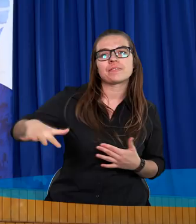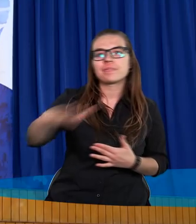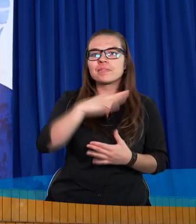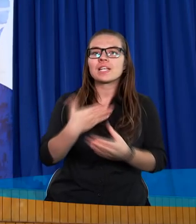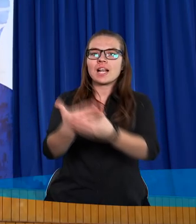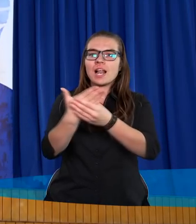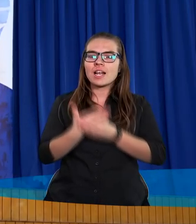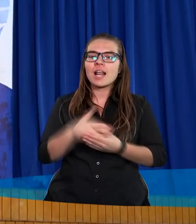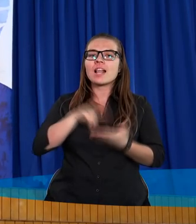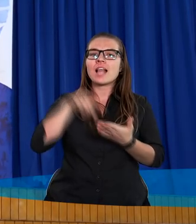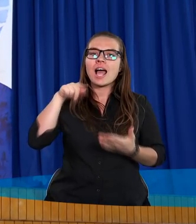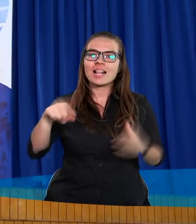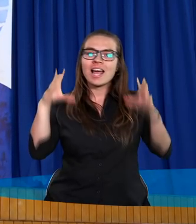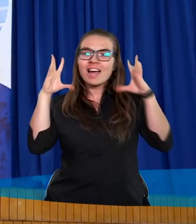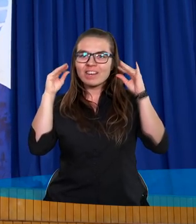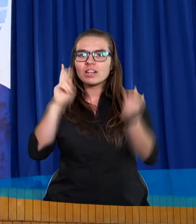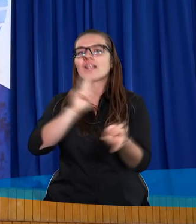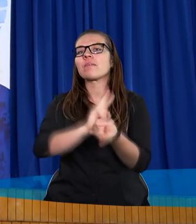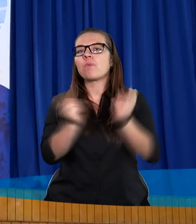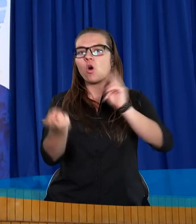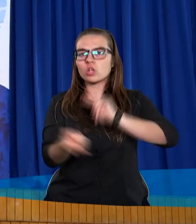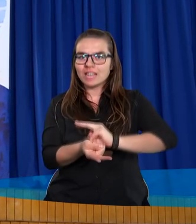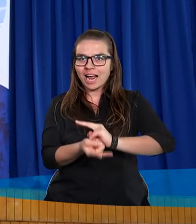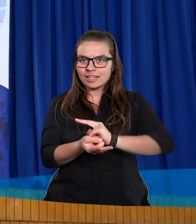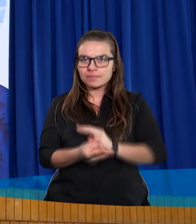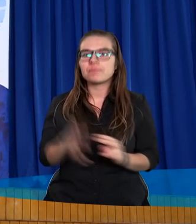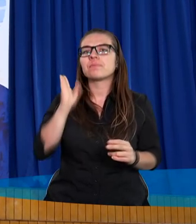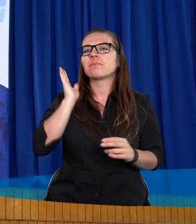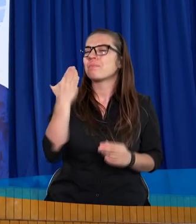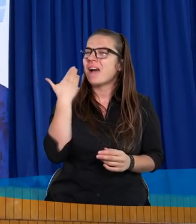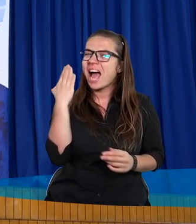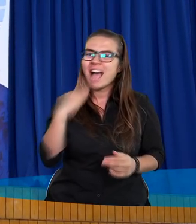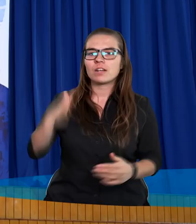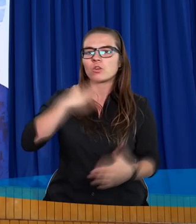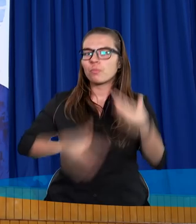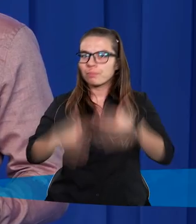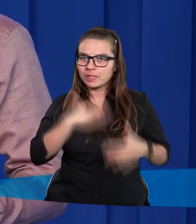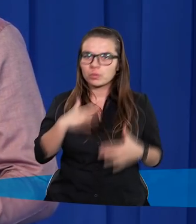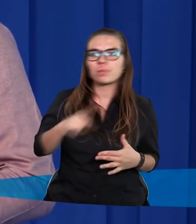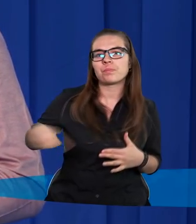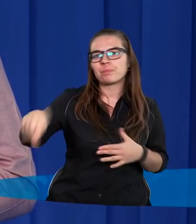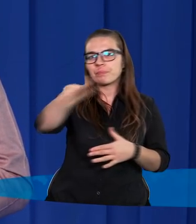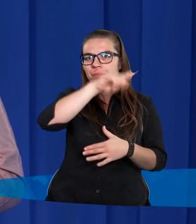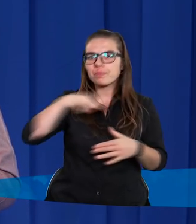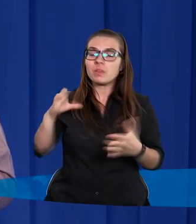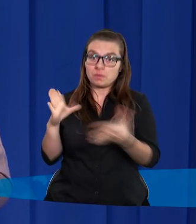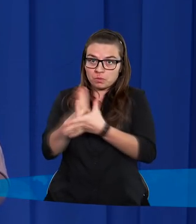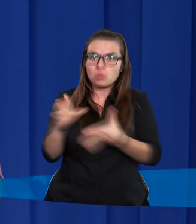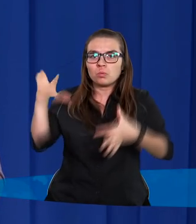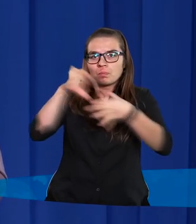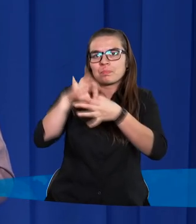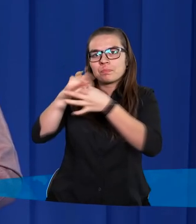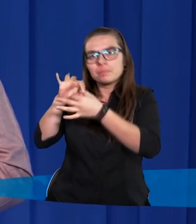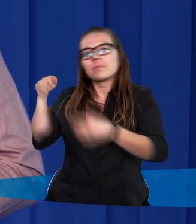dzisiejszy wieczorny webinar Bliżej Boga Być. Jest nam bardzo miło, że jesteście z nami, dołączyliście